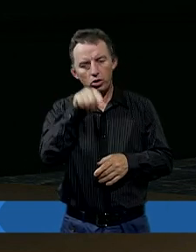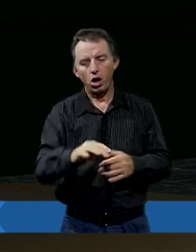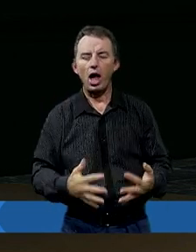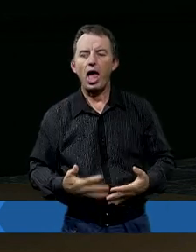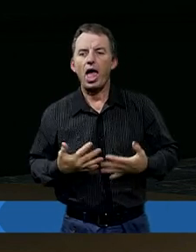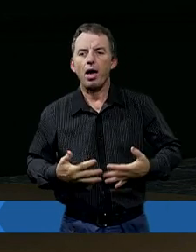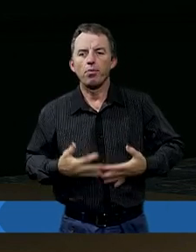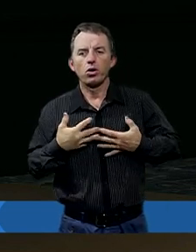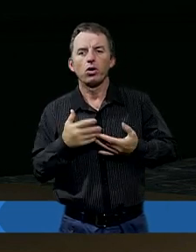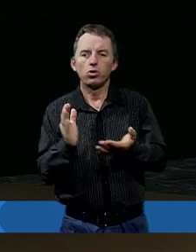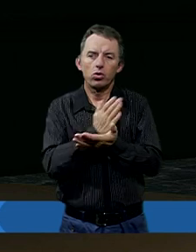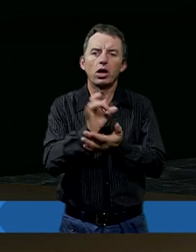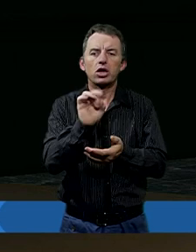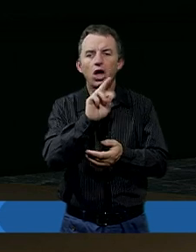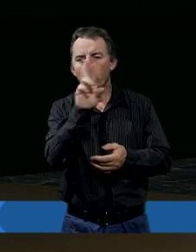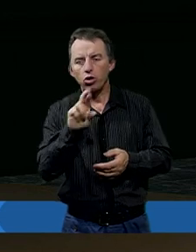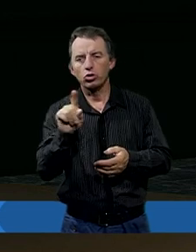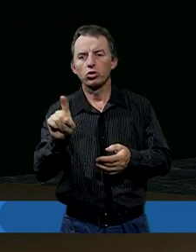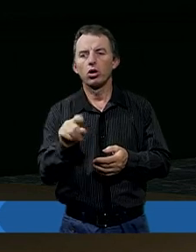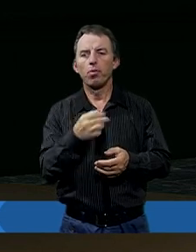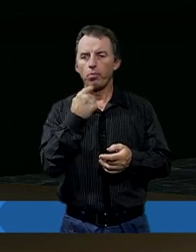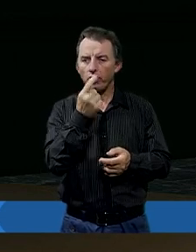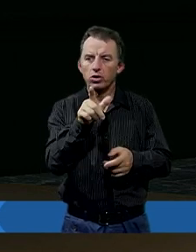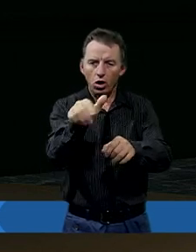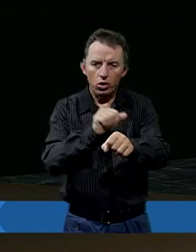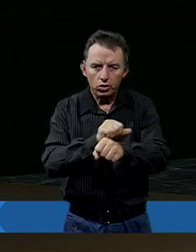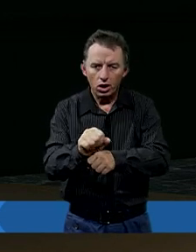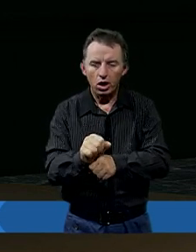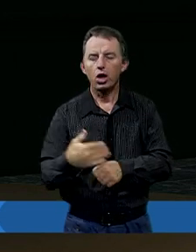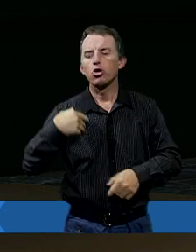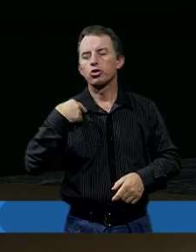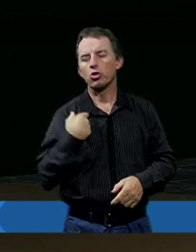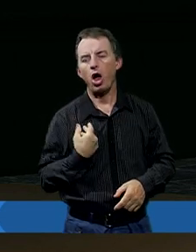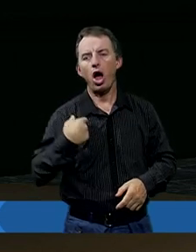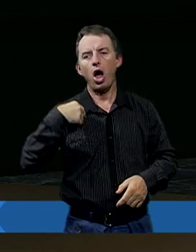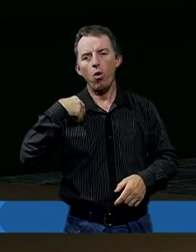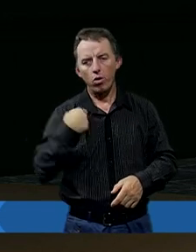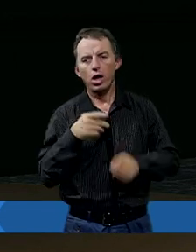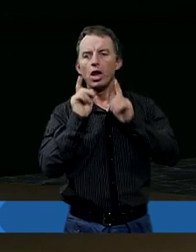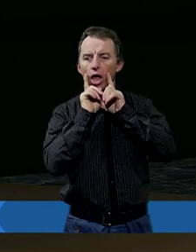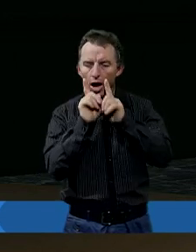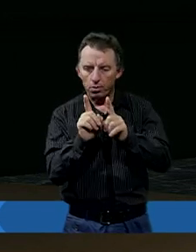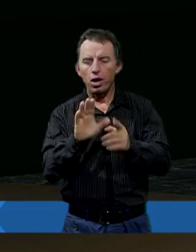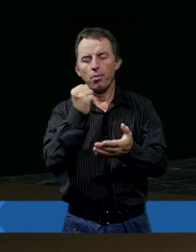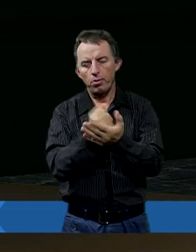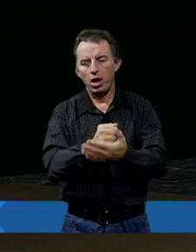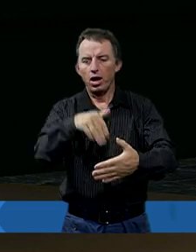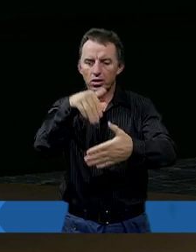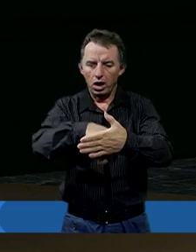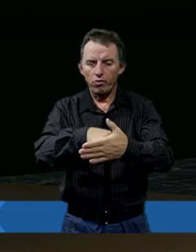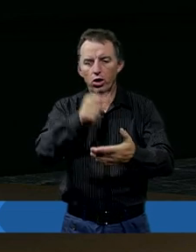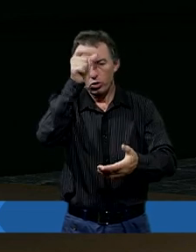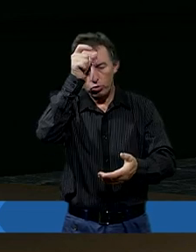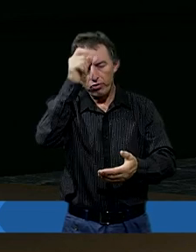emocje, tak jak tutaj Grzegorz powiedział. To jest żałoba. Tak ma prawo zachować się człowiek w